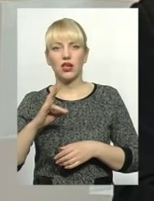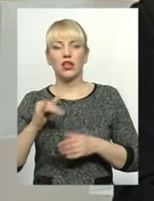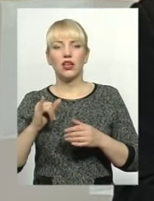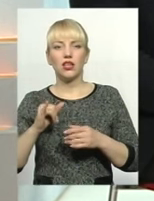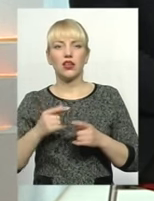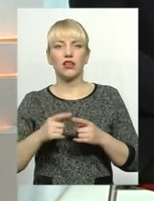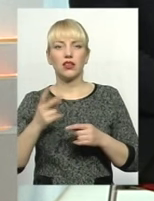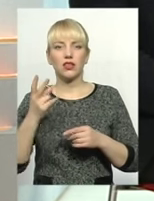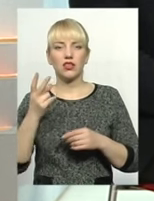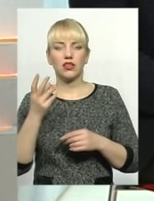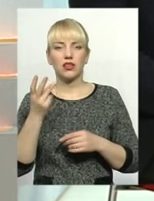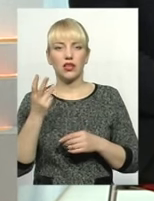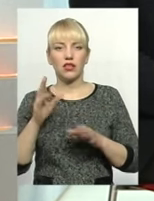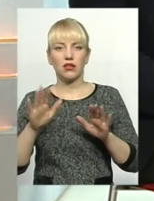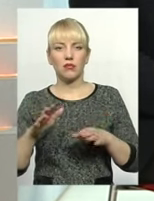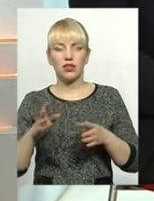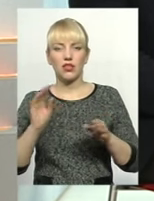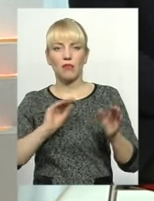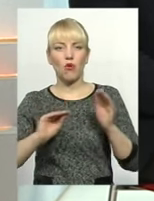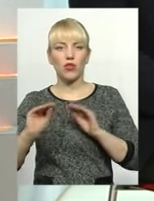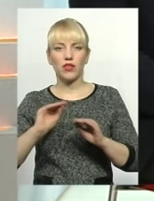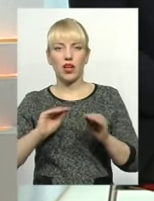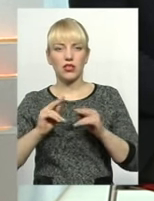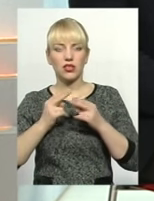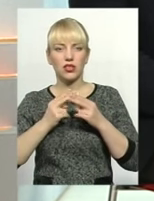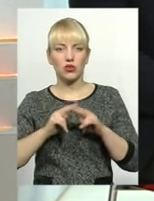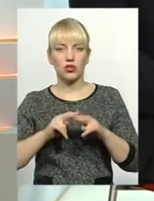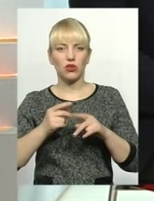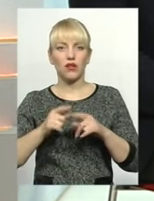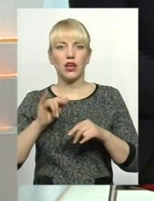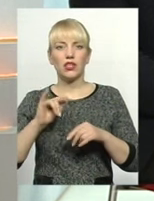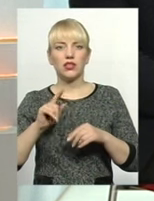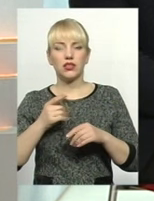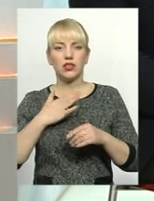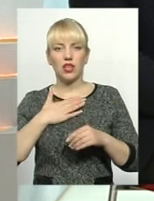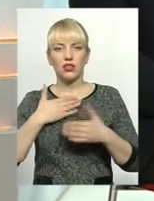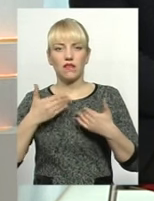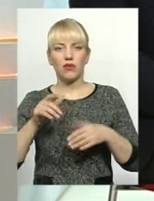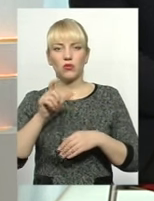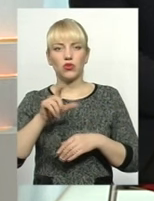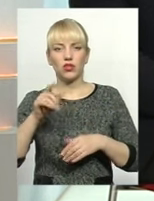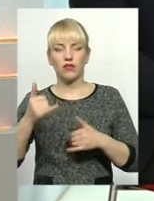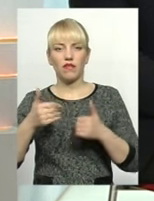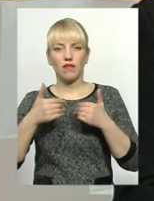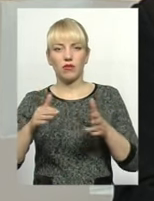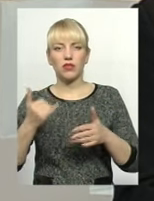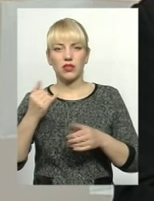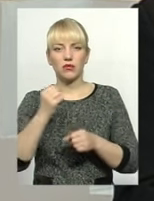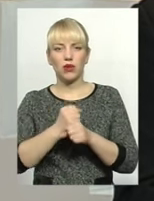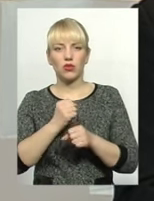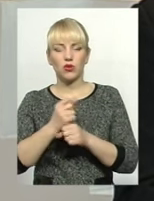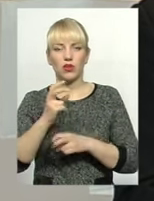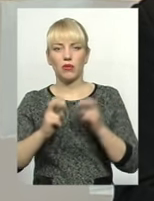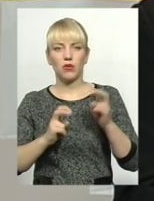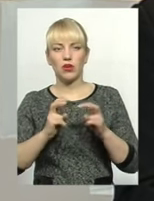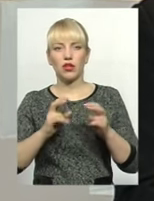санітарне системи та устаткування, яке проходило в місті Львів. Ці наші випускники, вони вже випустились, вони зараз працюють на підприємствах, вони не